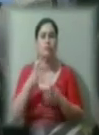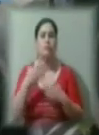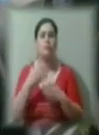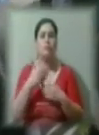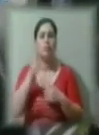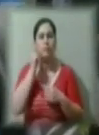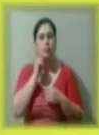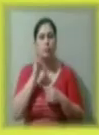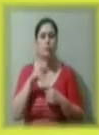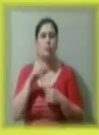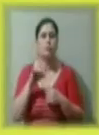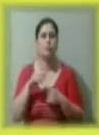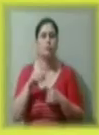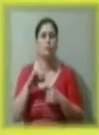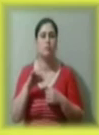кримсько-татарський.